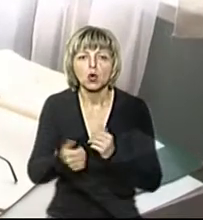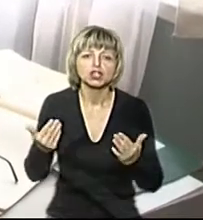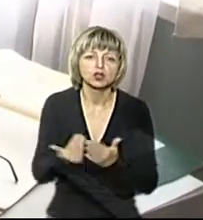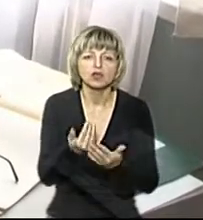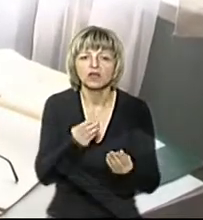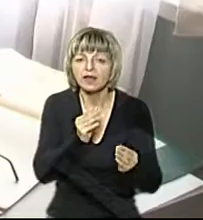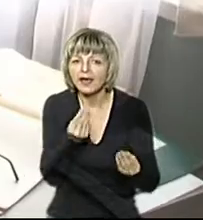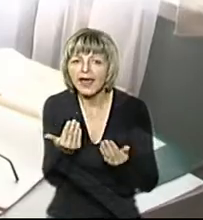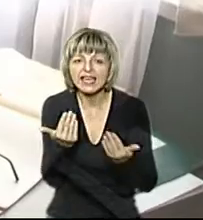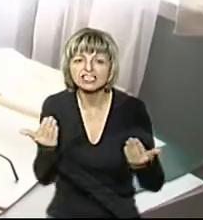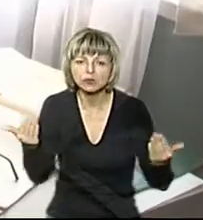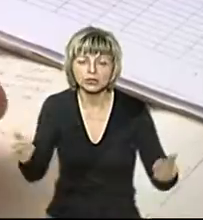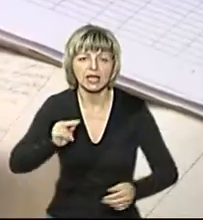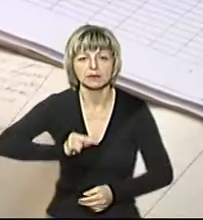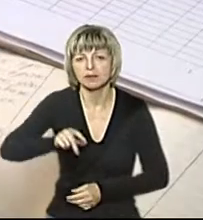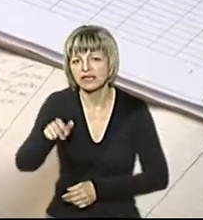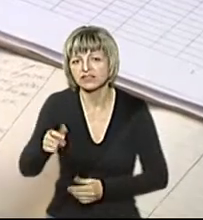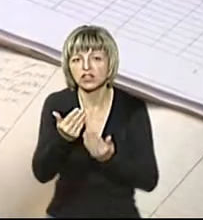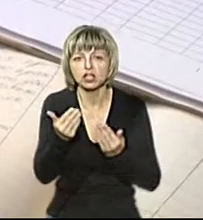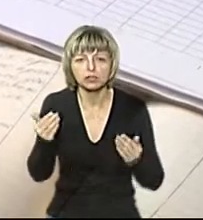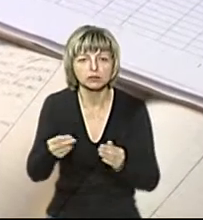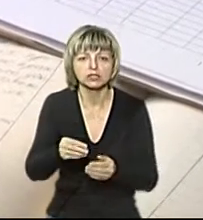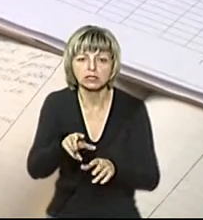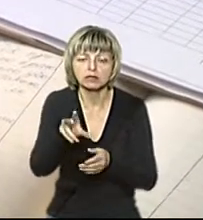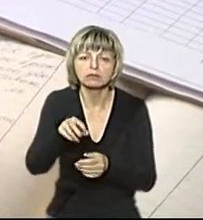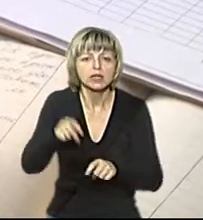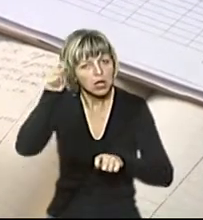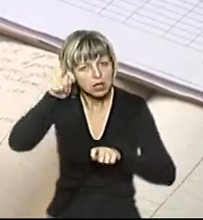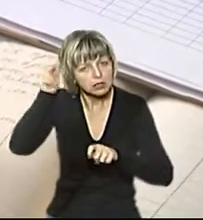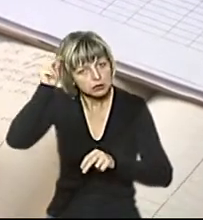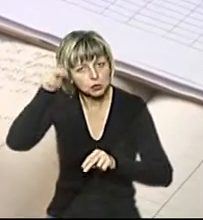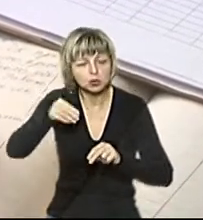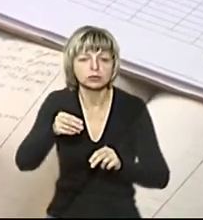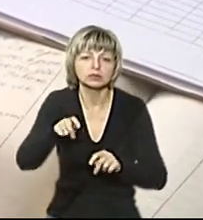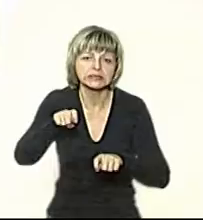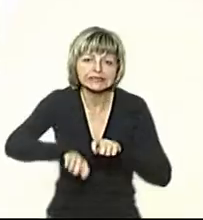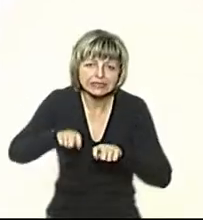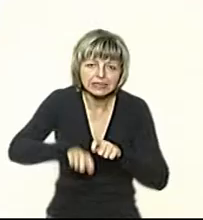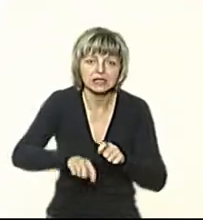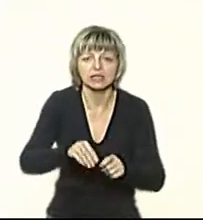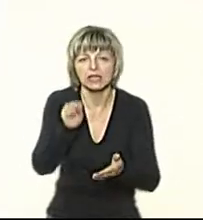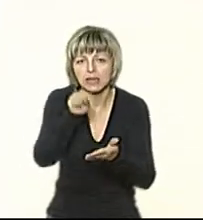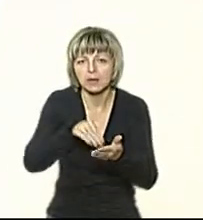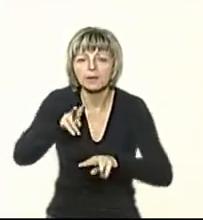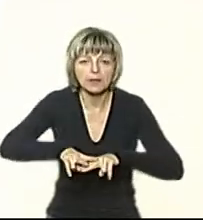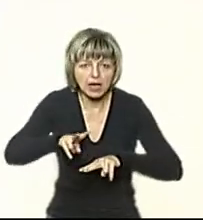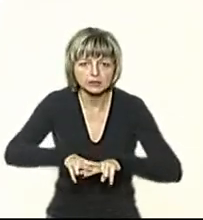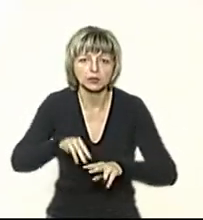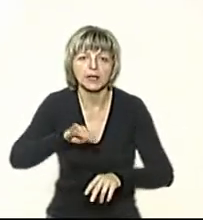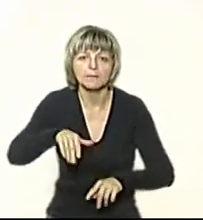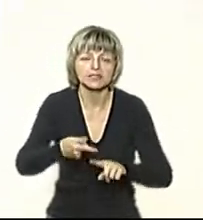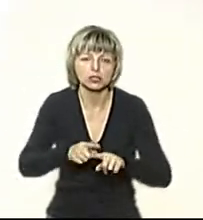новий експонат співробітники музею дослідили, описали, створили його уніфікований паспорт. Лише після цього, отримавши